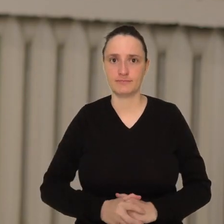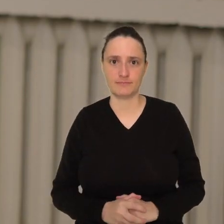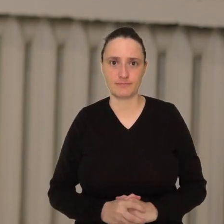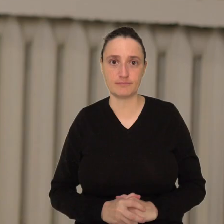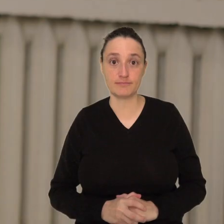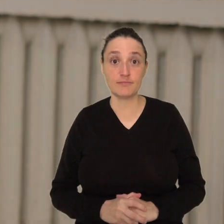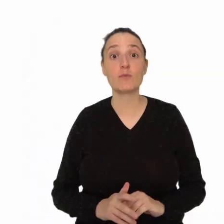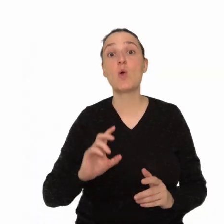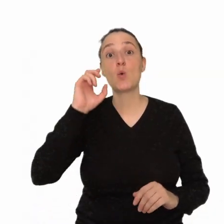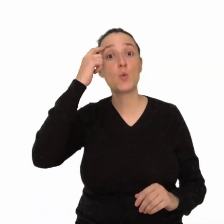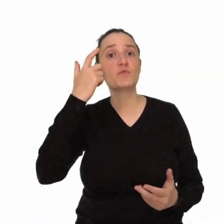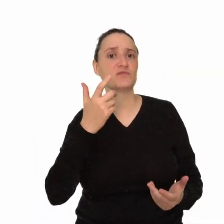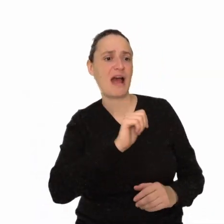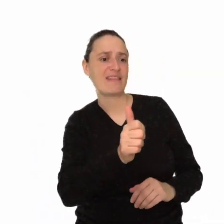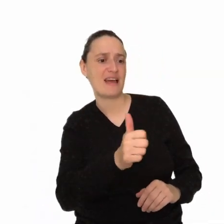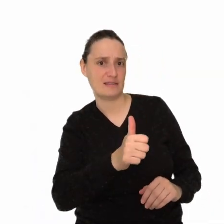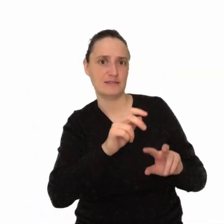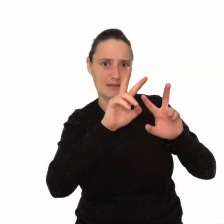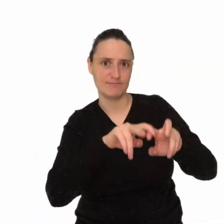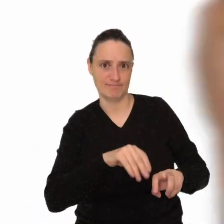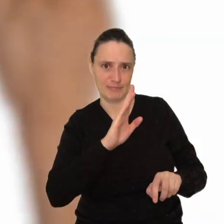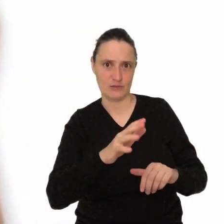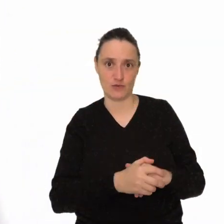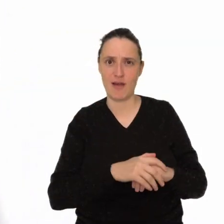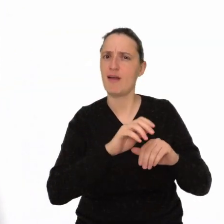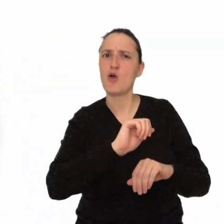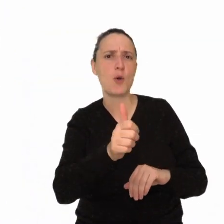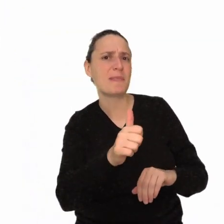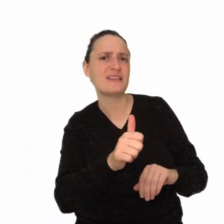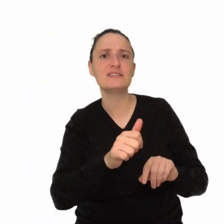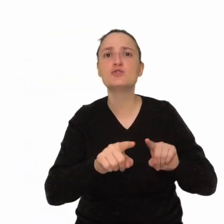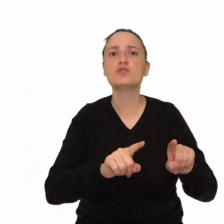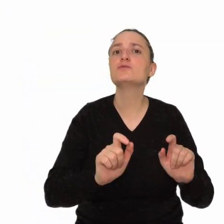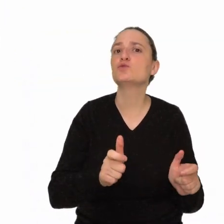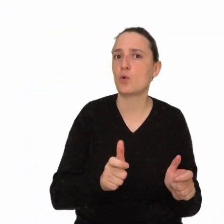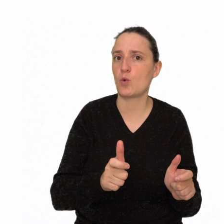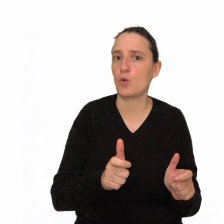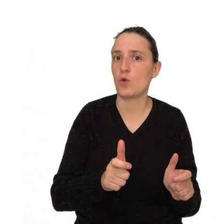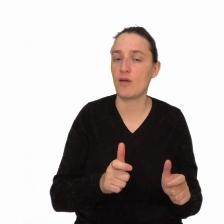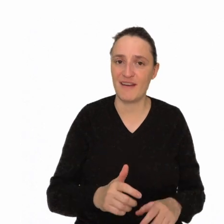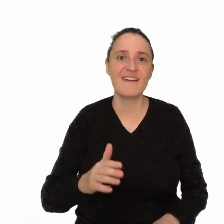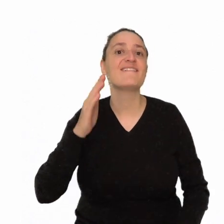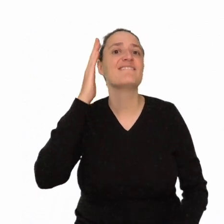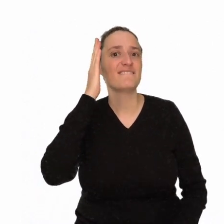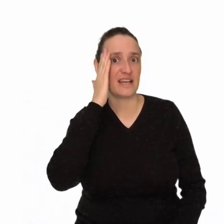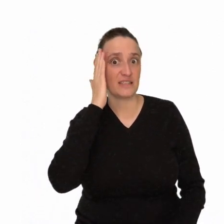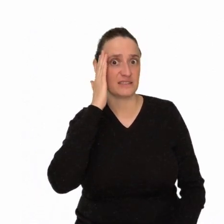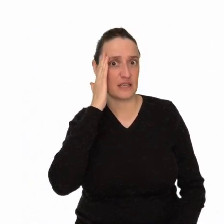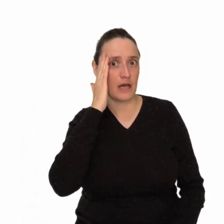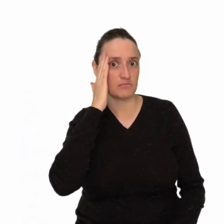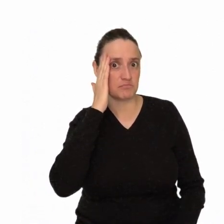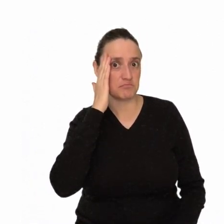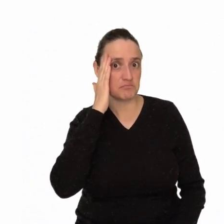analizie podajmy kompetencje. Kompetencje rozumiane jako wiedza,